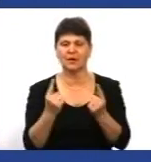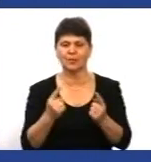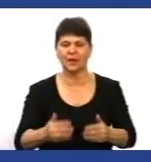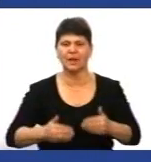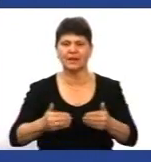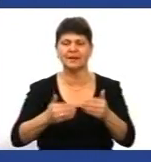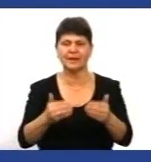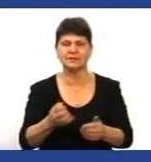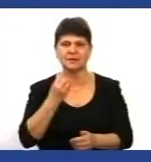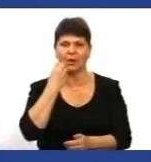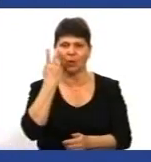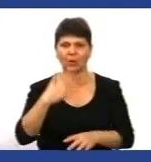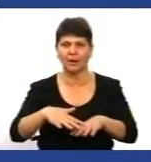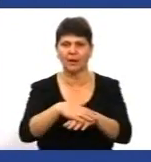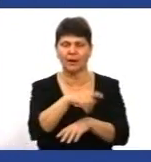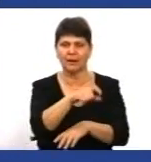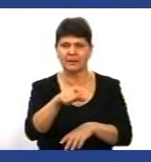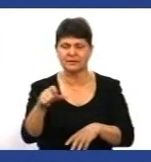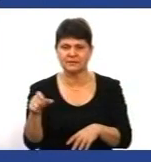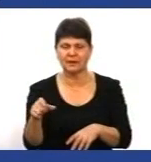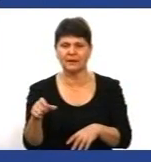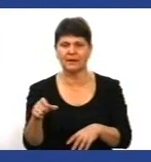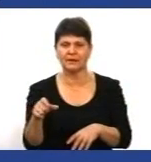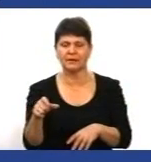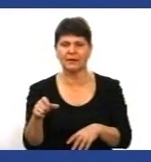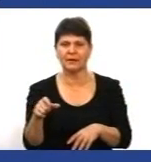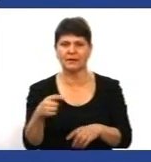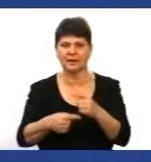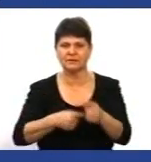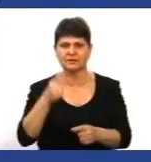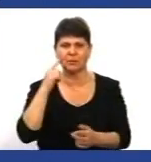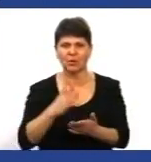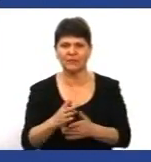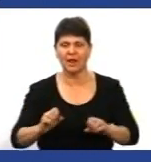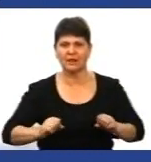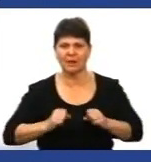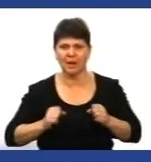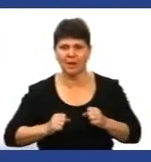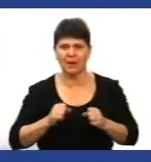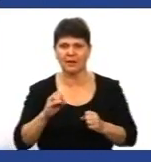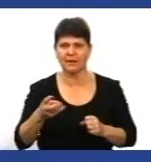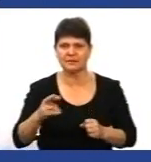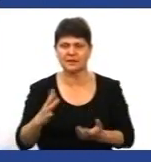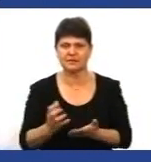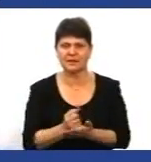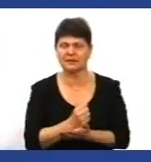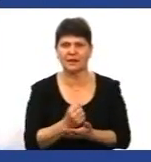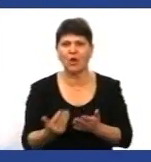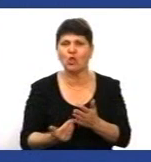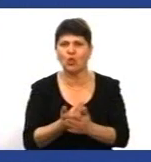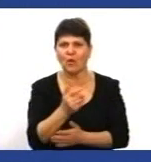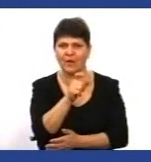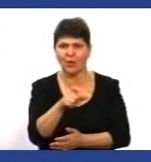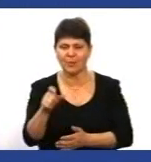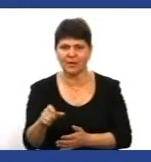населення потомки традиційних політиків і намагається знайти якісь свіжі обличчя, кидається